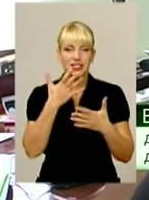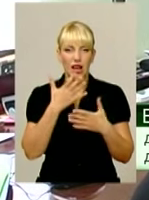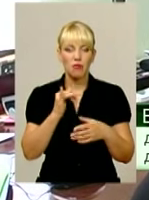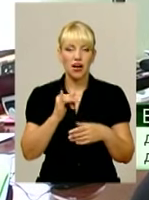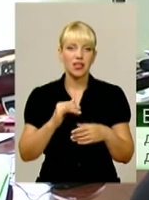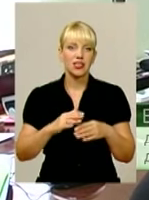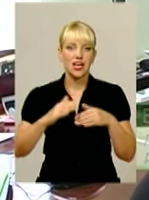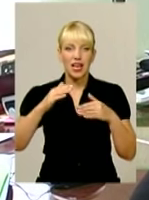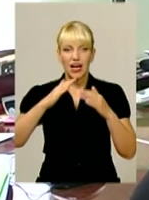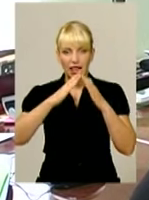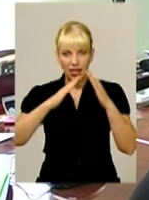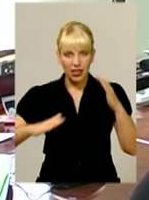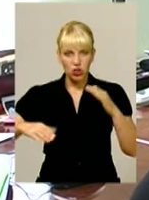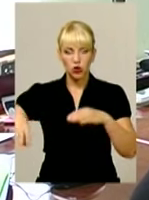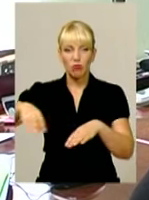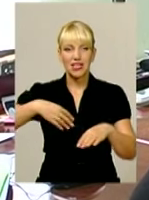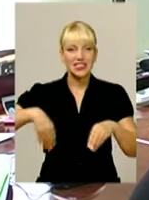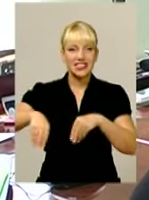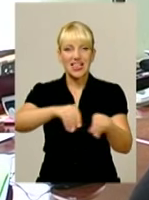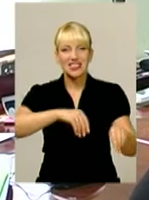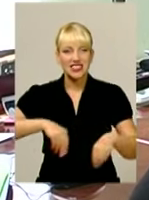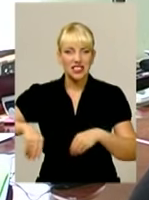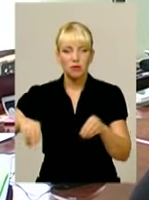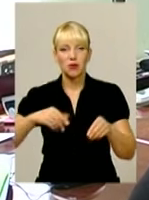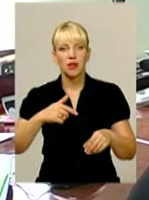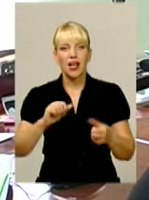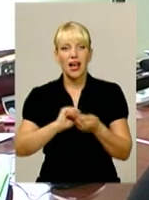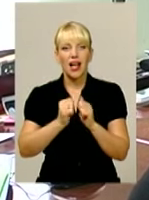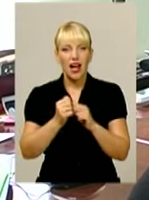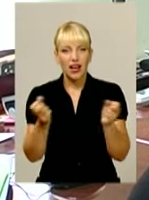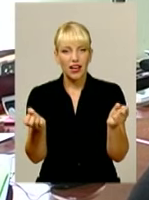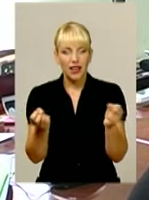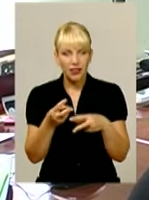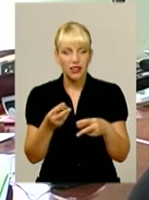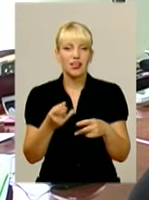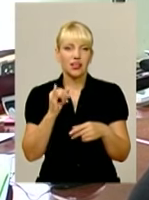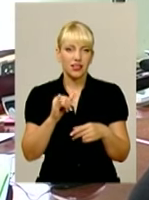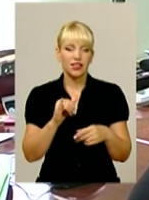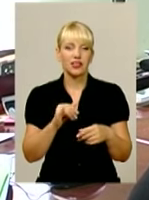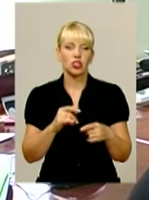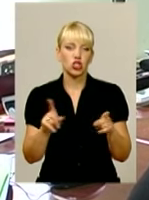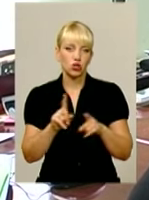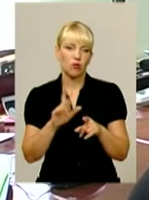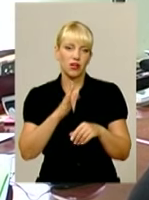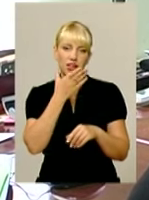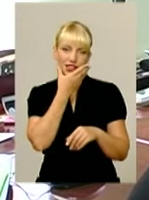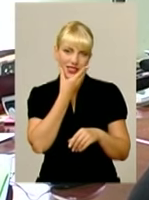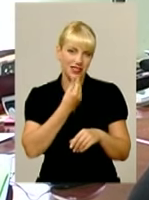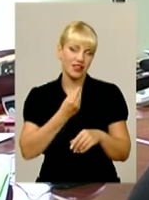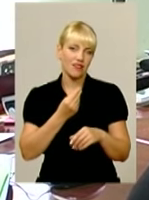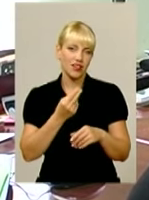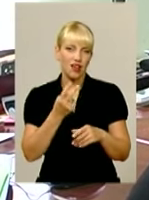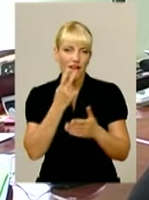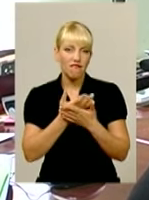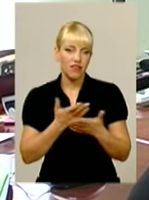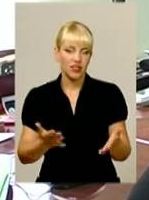сверху ми кришу все засипемо галькою світлою, або керамзитом, щоб створювати естетичний красивий